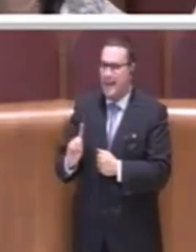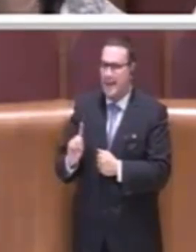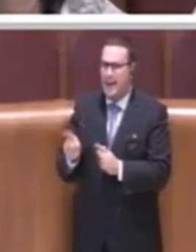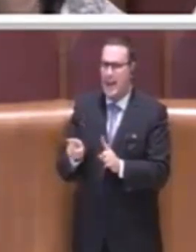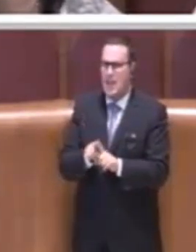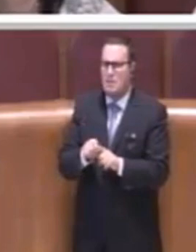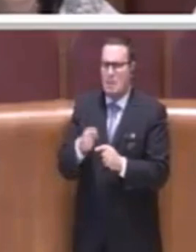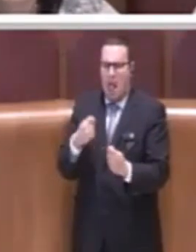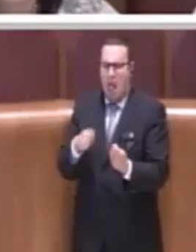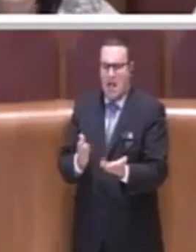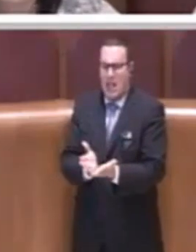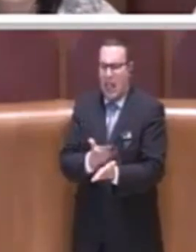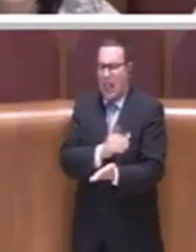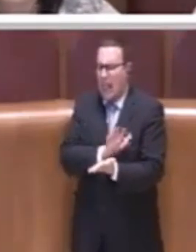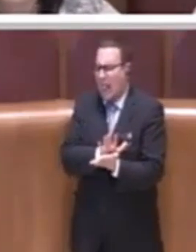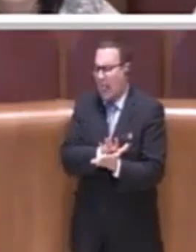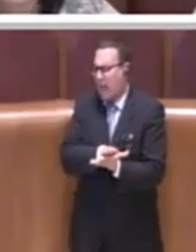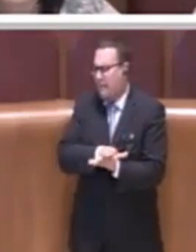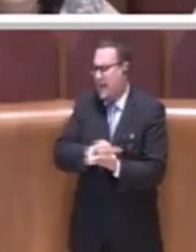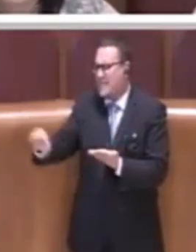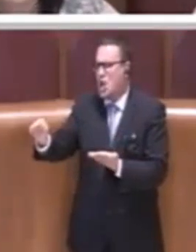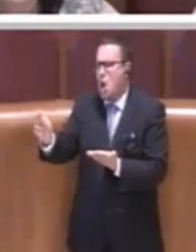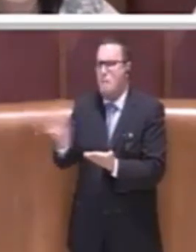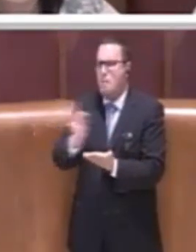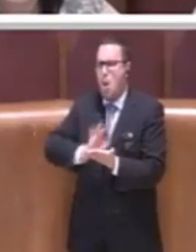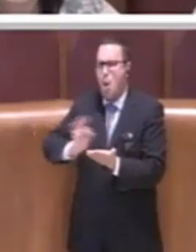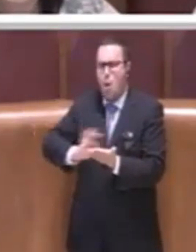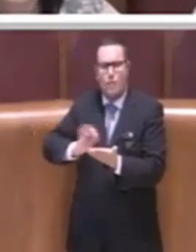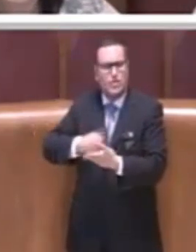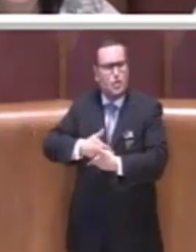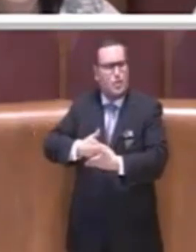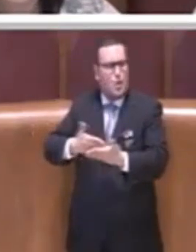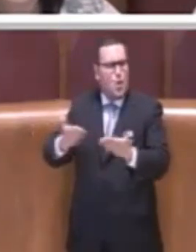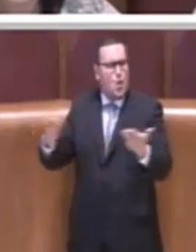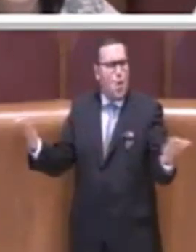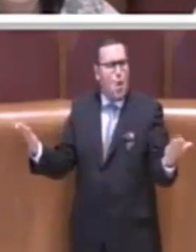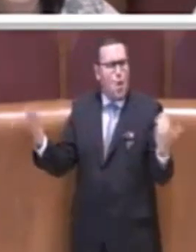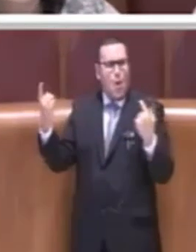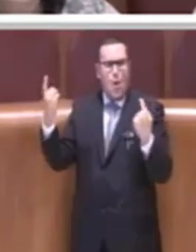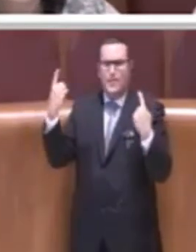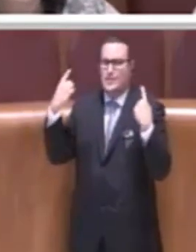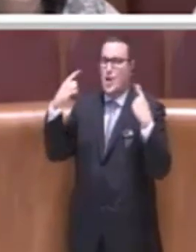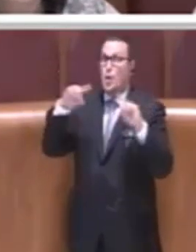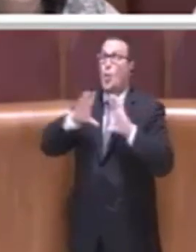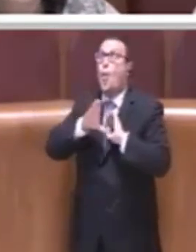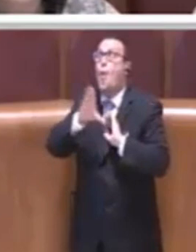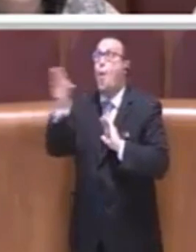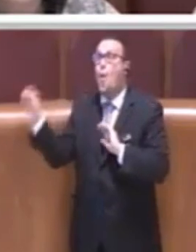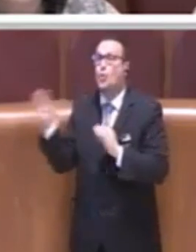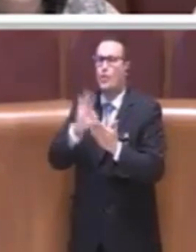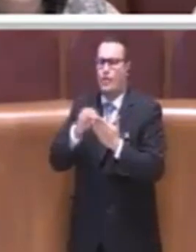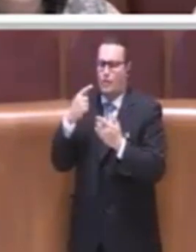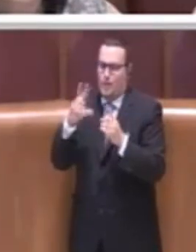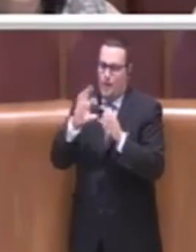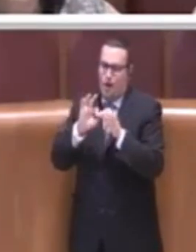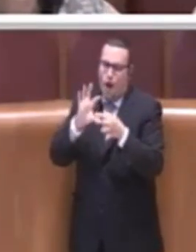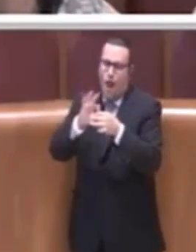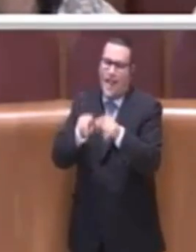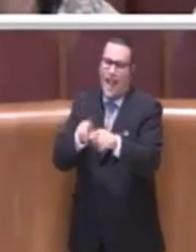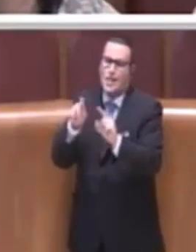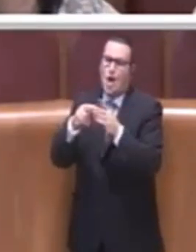'eliminazione della plastica negli uffici pubblici per il quale sono stati